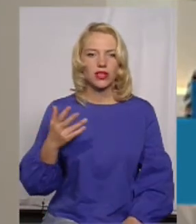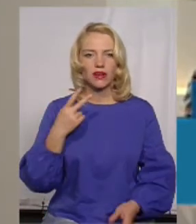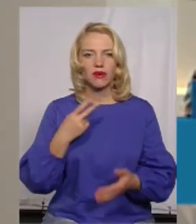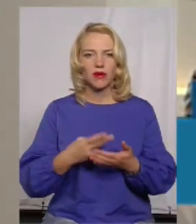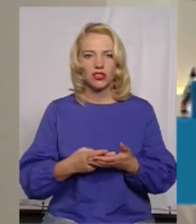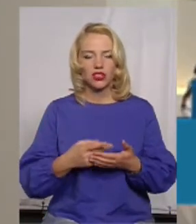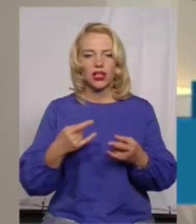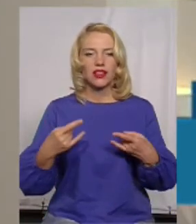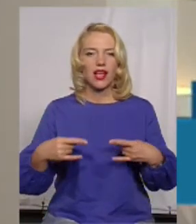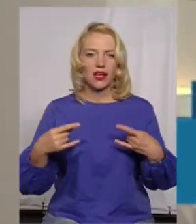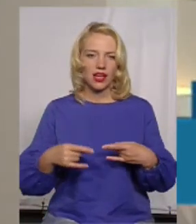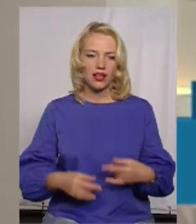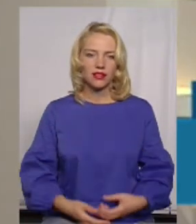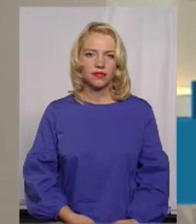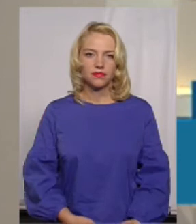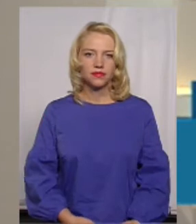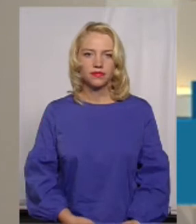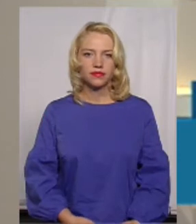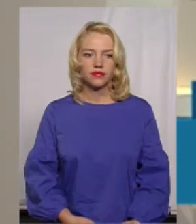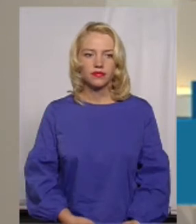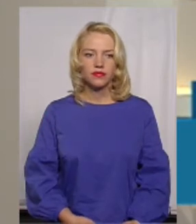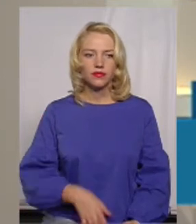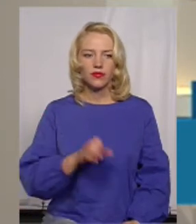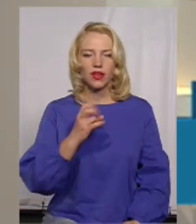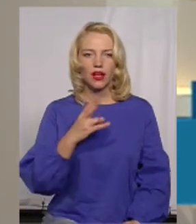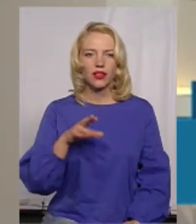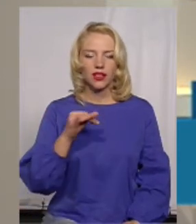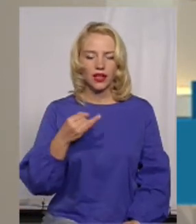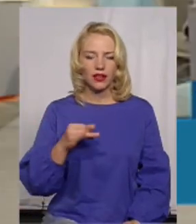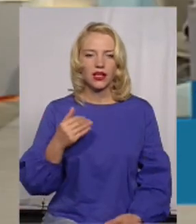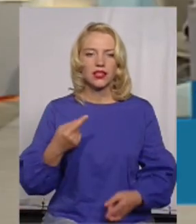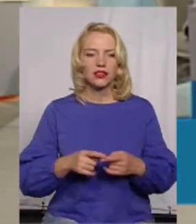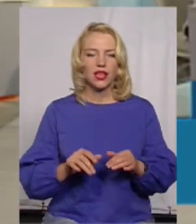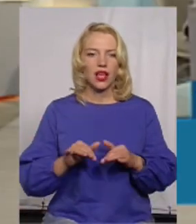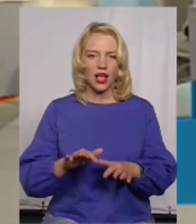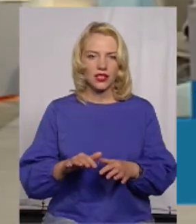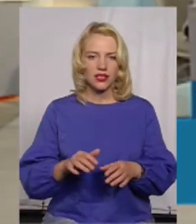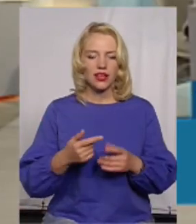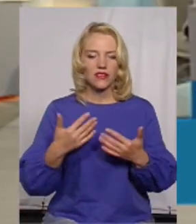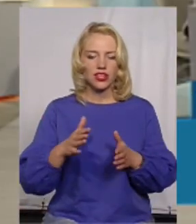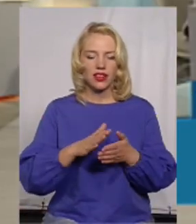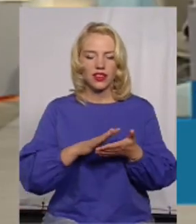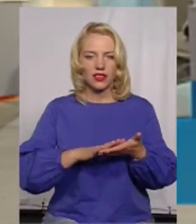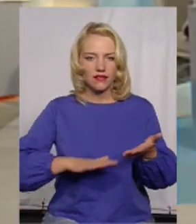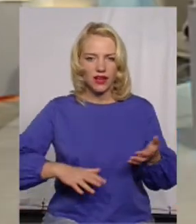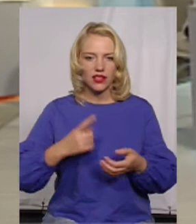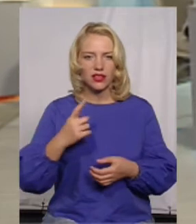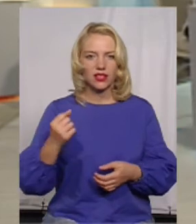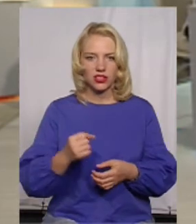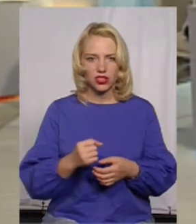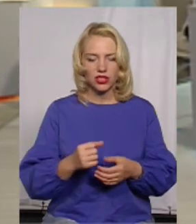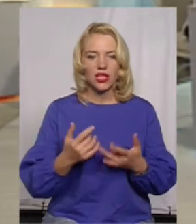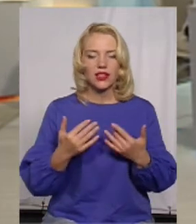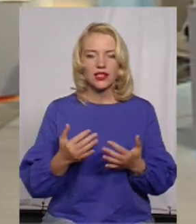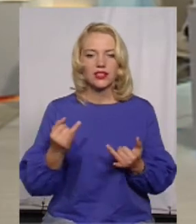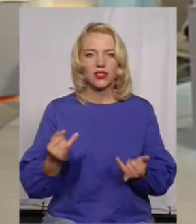який ви бачите на екрані. Пане Андрію, акція триває трохи більше тижня. Наскільки вона зацікавила